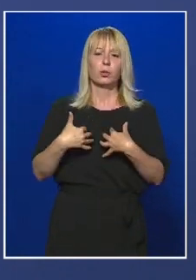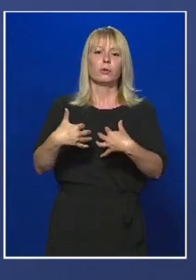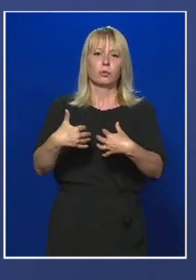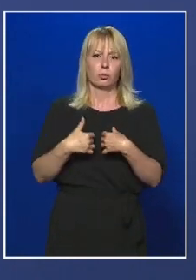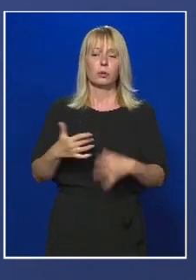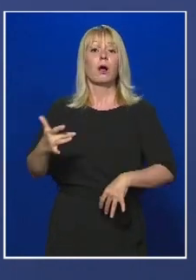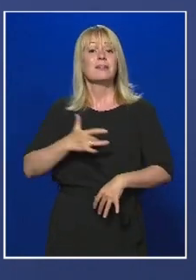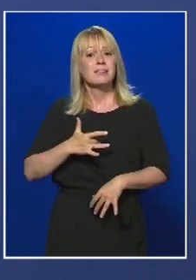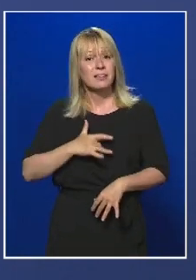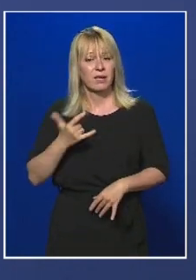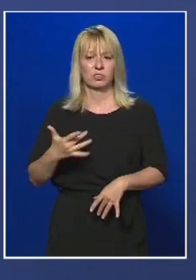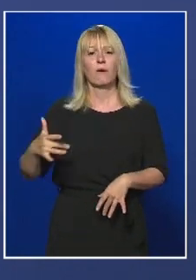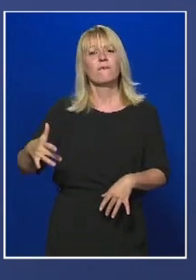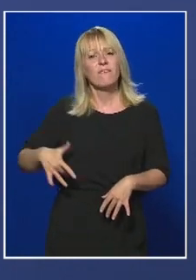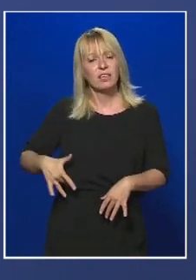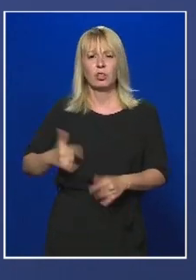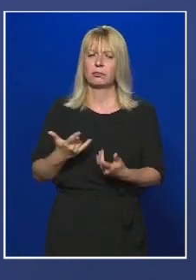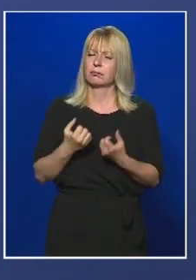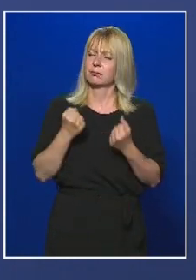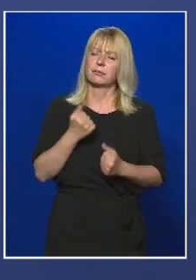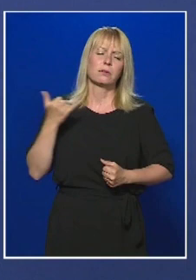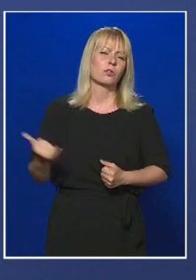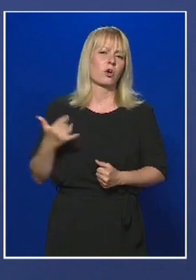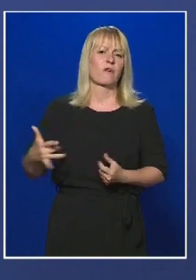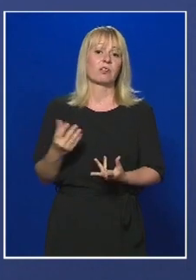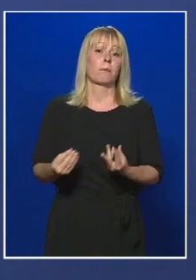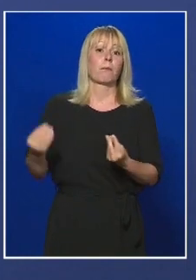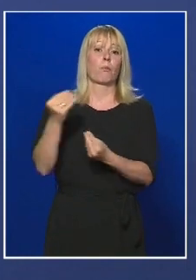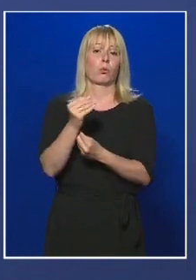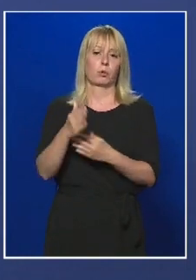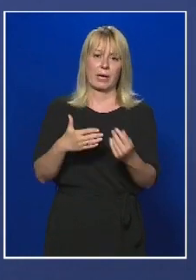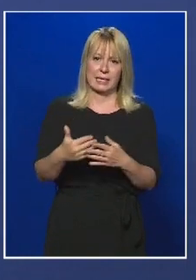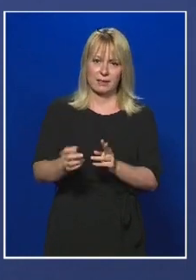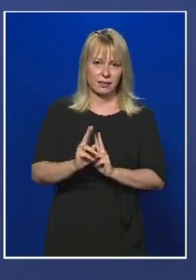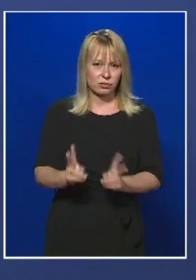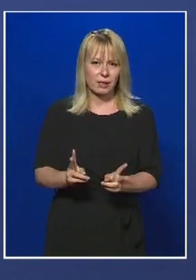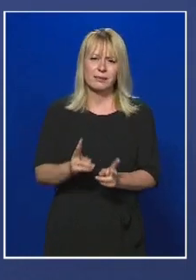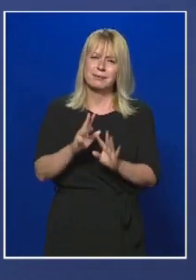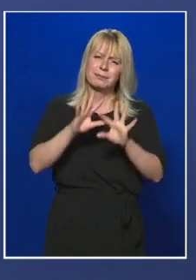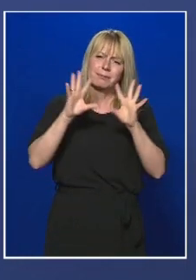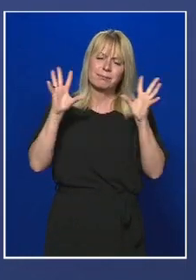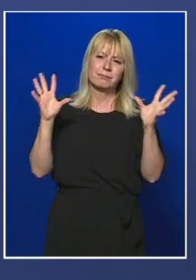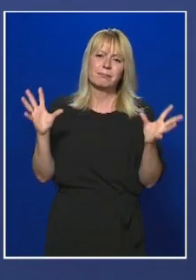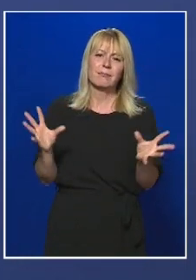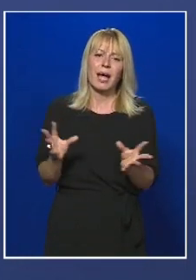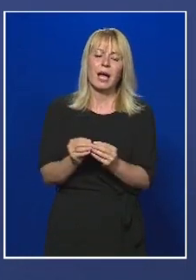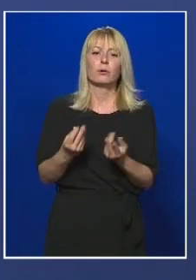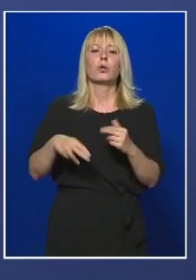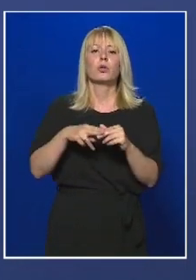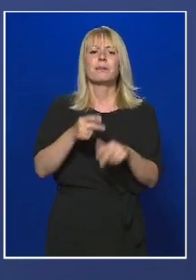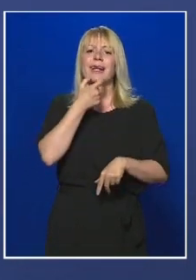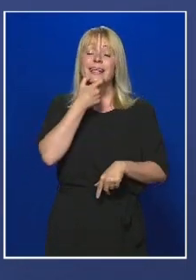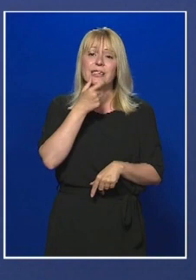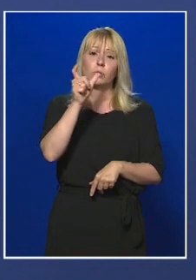a szívet, a vesét, ami miatt nagyon gyakran vese-portlókezelésre szorulnak a betegek, és mind-mindez együtt, egy többnyire